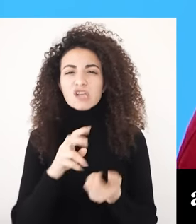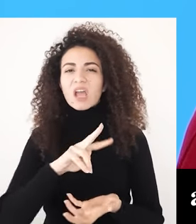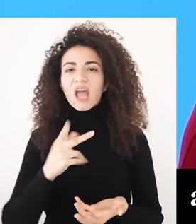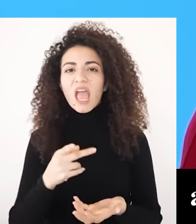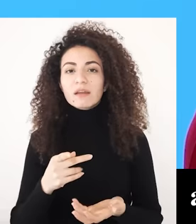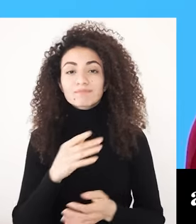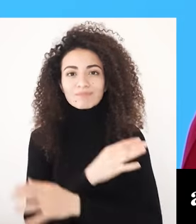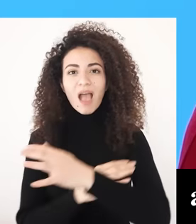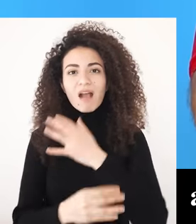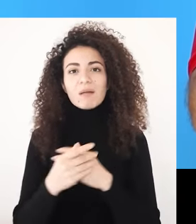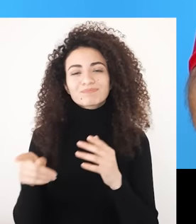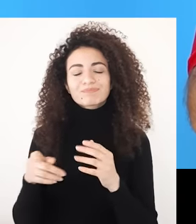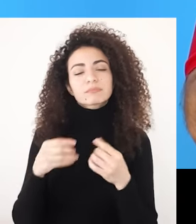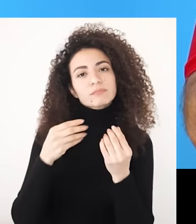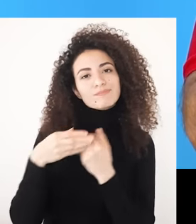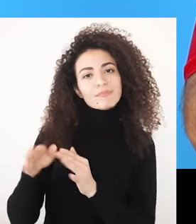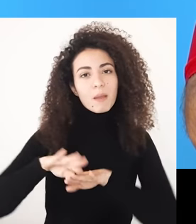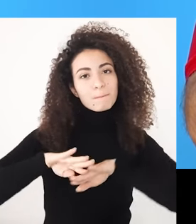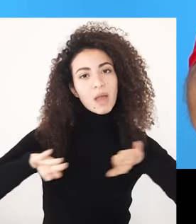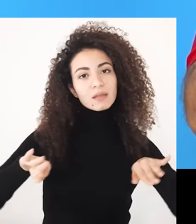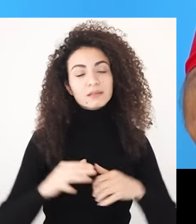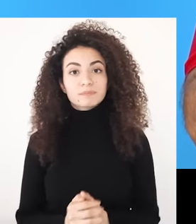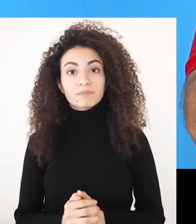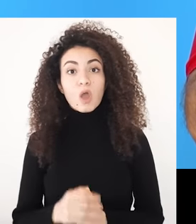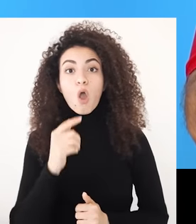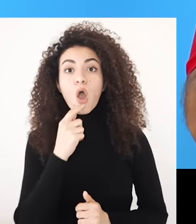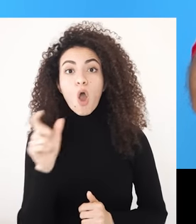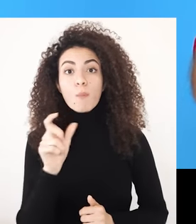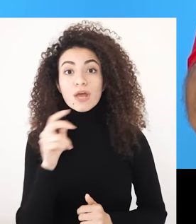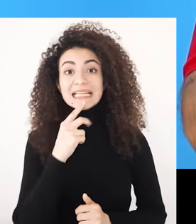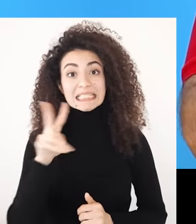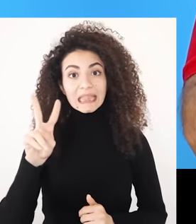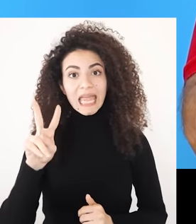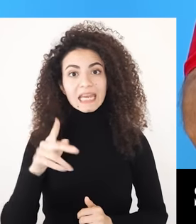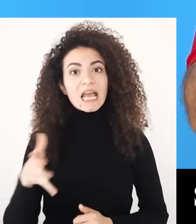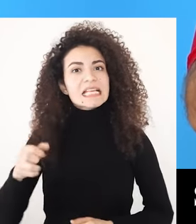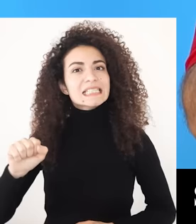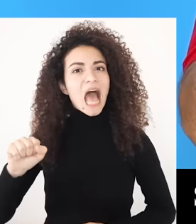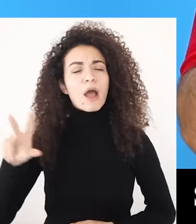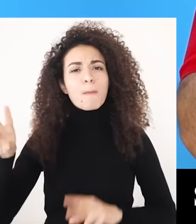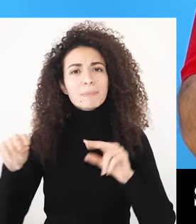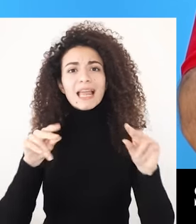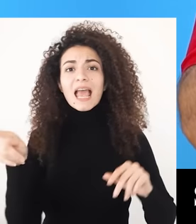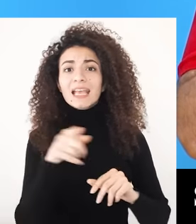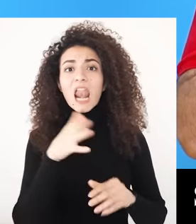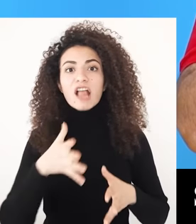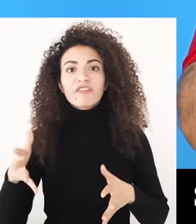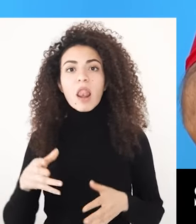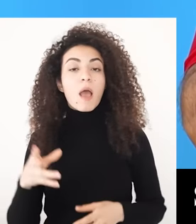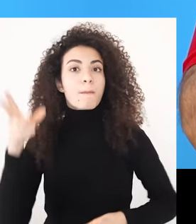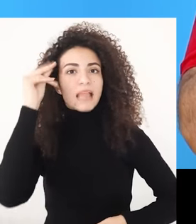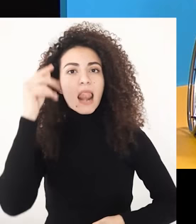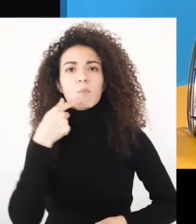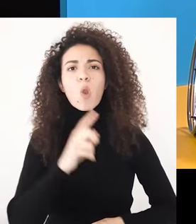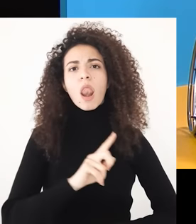وبيبتعدوا عنها لهالسبب أما على عمر السنتين وهو سن المعارضة أو المراهقة الأولى سارة ككل الأطفال تعلمت تقول